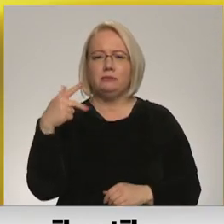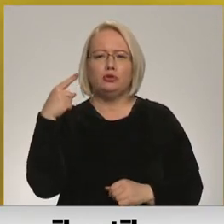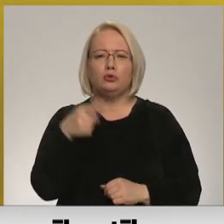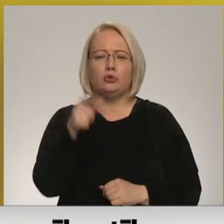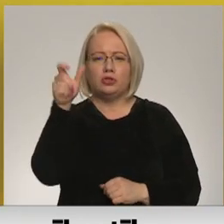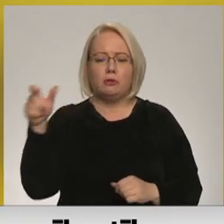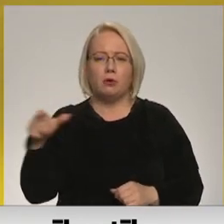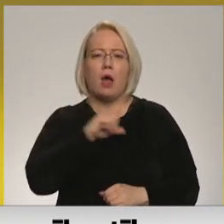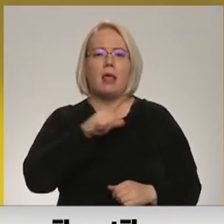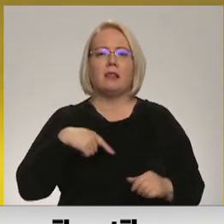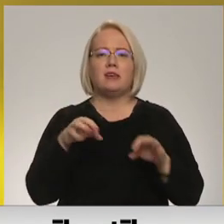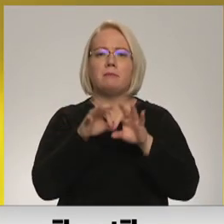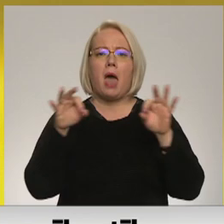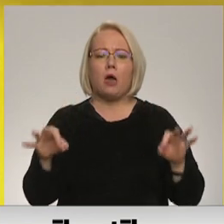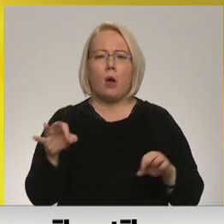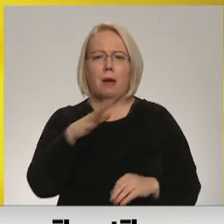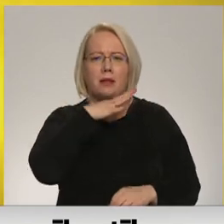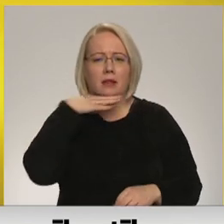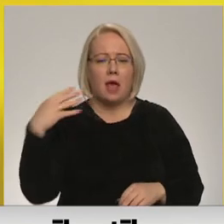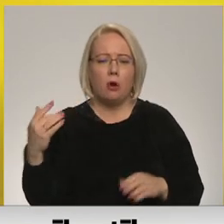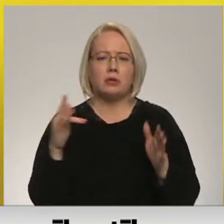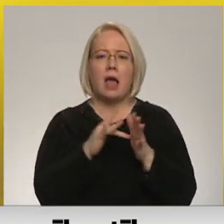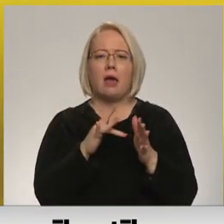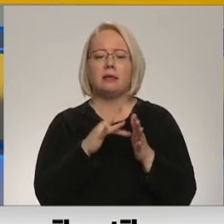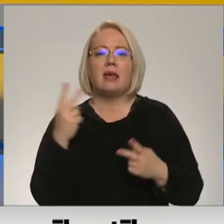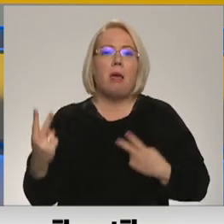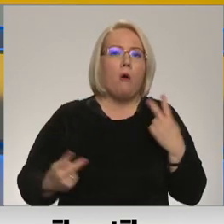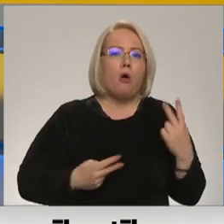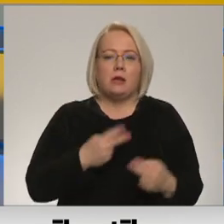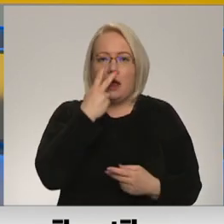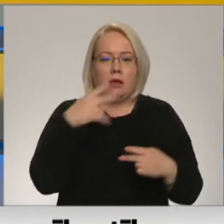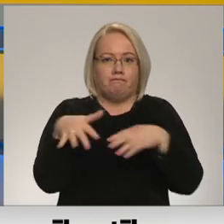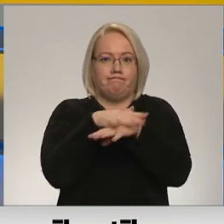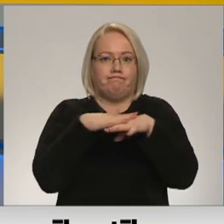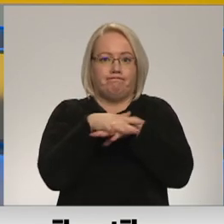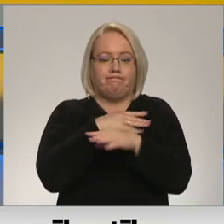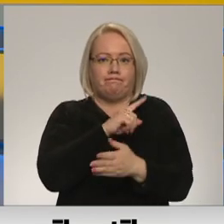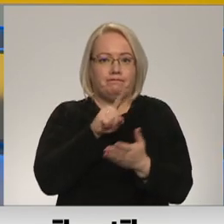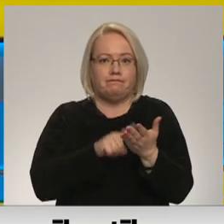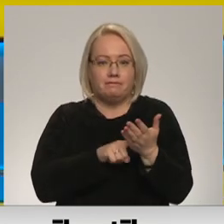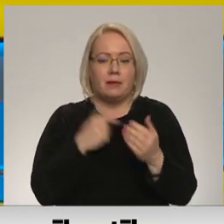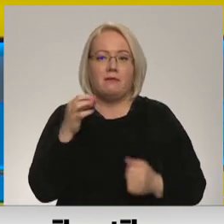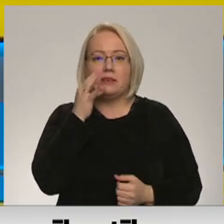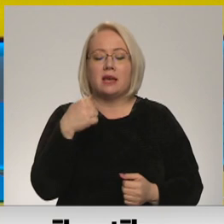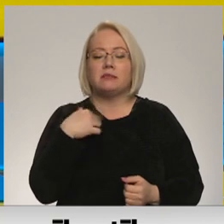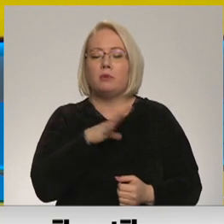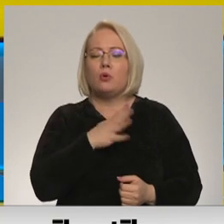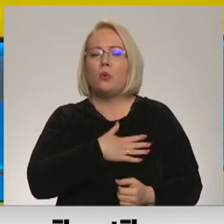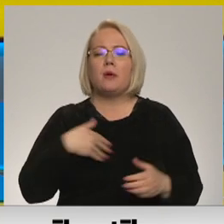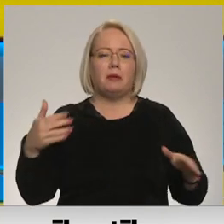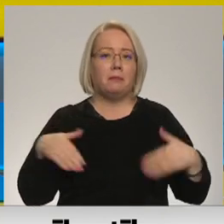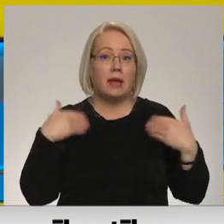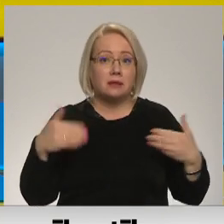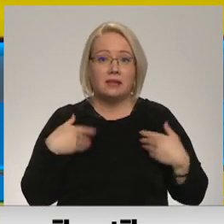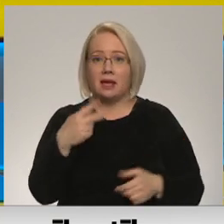mērogam tiešām ir ļoti, ļoti daudz. Kāds emocijas jūs pārņēma redzot šo milzīgo pūli? Es biju ļoti priecīga. Es biju ļoti priecīga